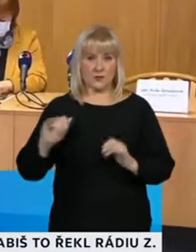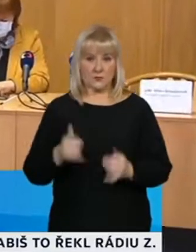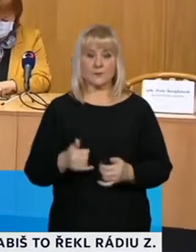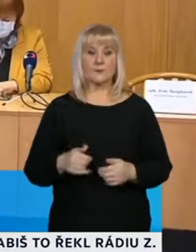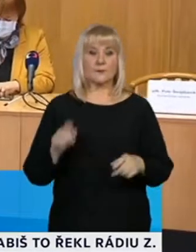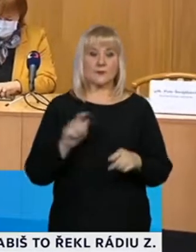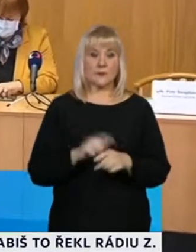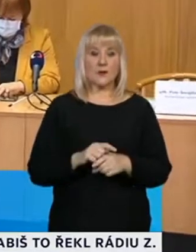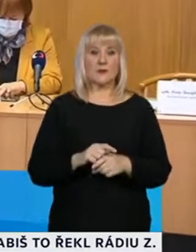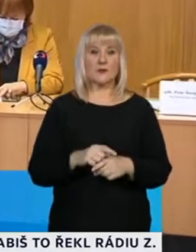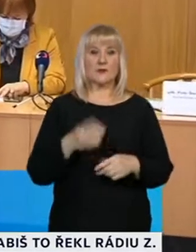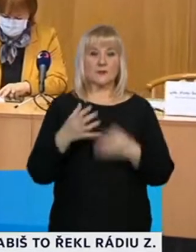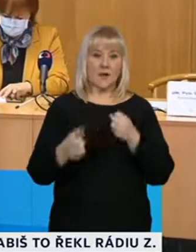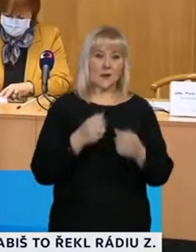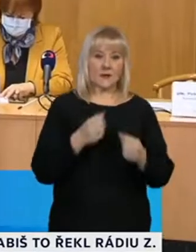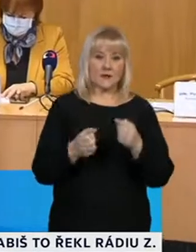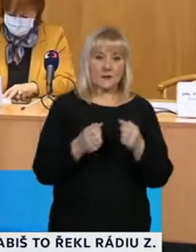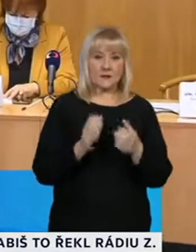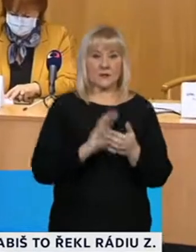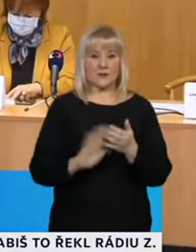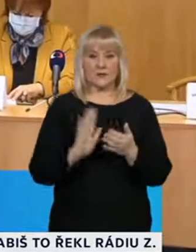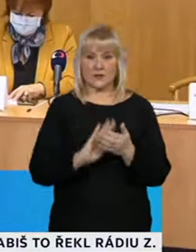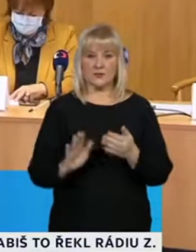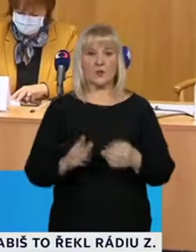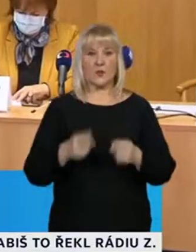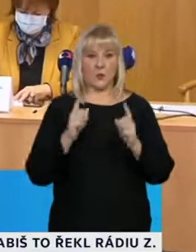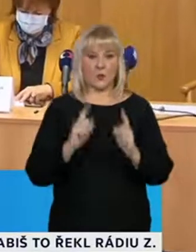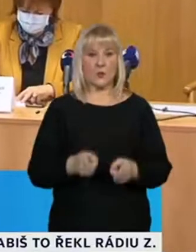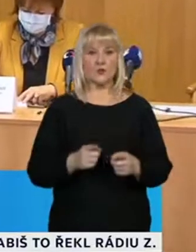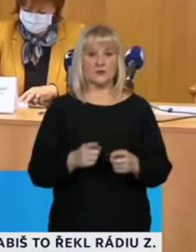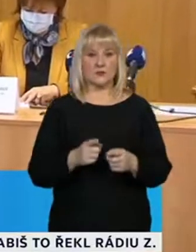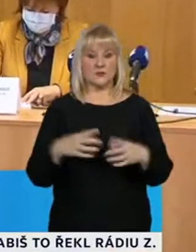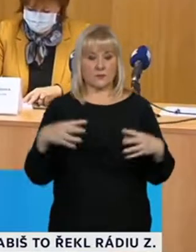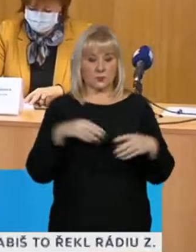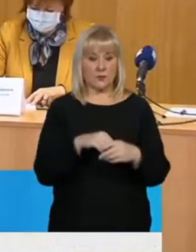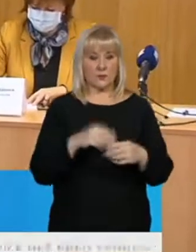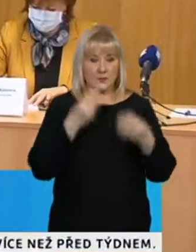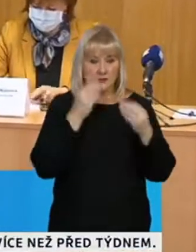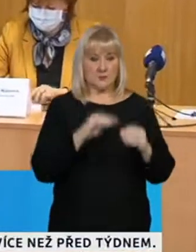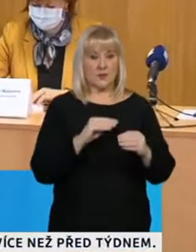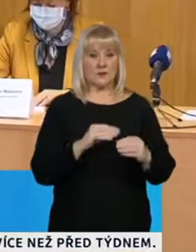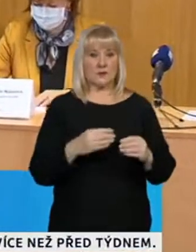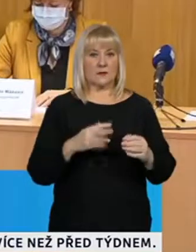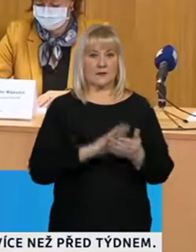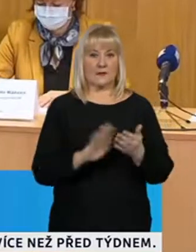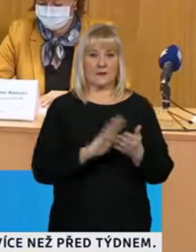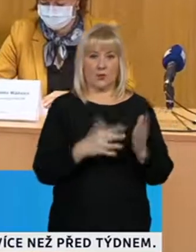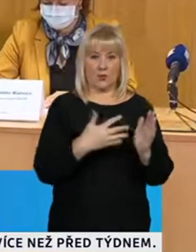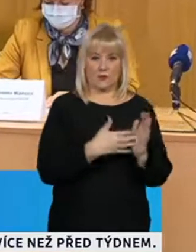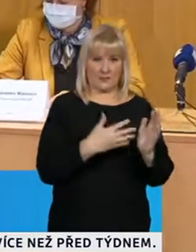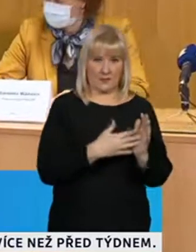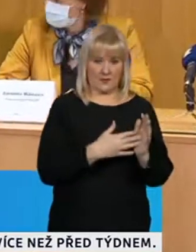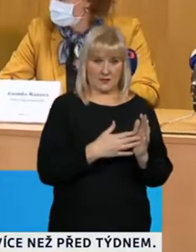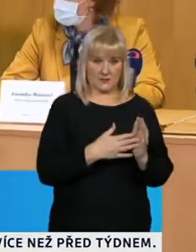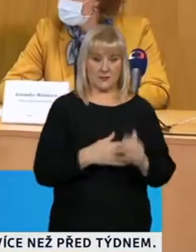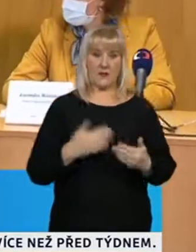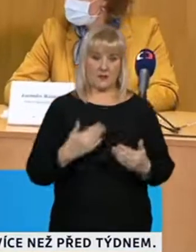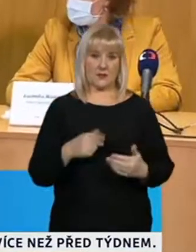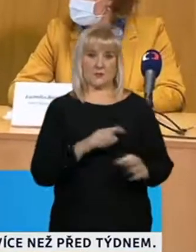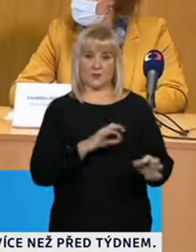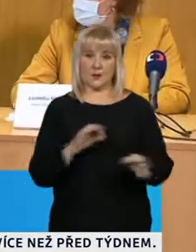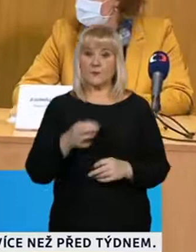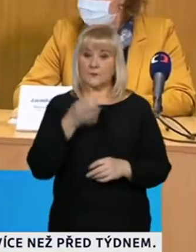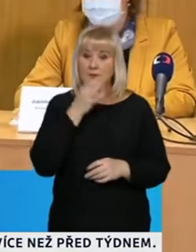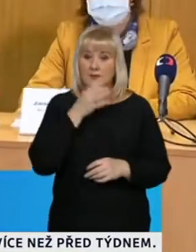záchytu bude muset brzy začít zohledňovat i antigenní testy a na tom se v současné době pracuje. Kdybychom už